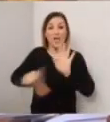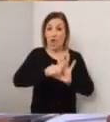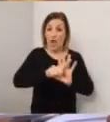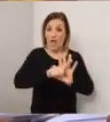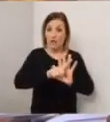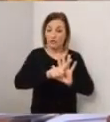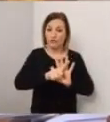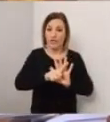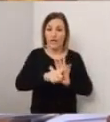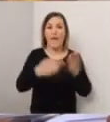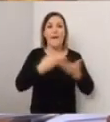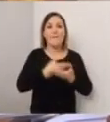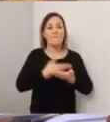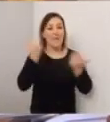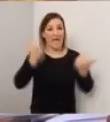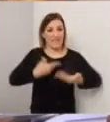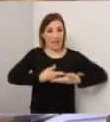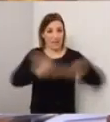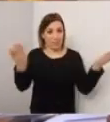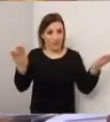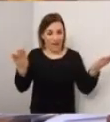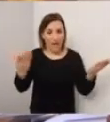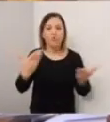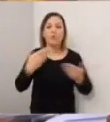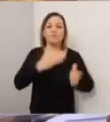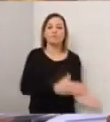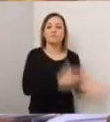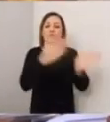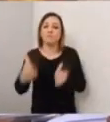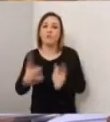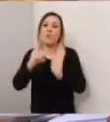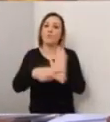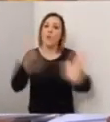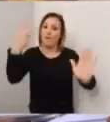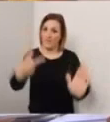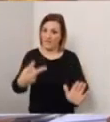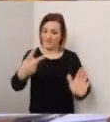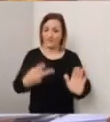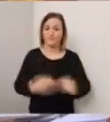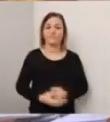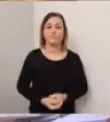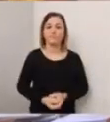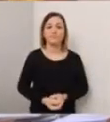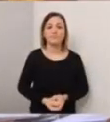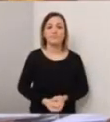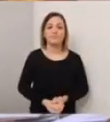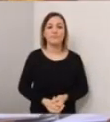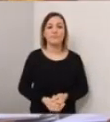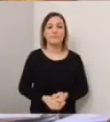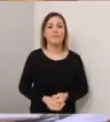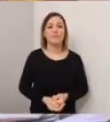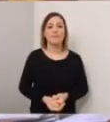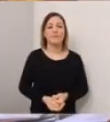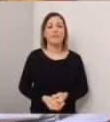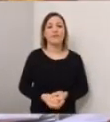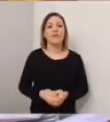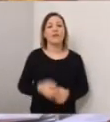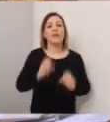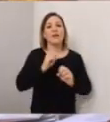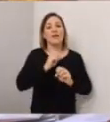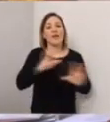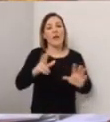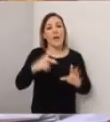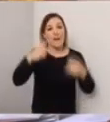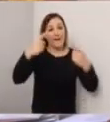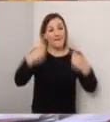stamattina le ha prorogate in termini di due mesi. Per cui, anzi, mi dicono ad agosto. Per cui le carte,